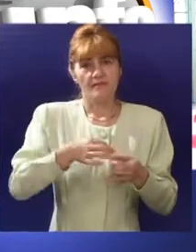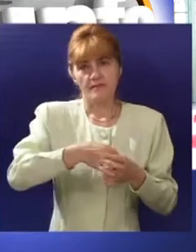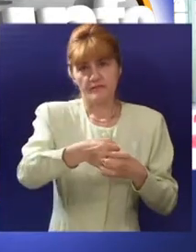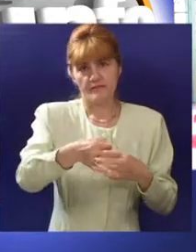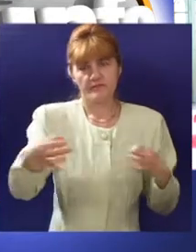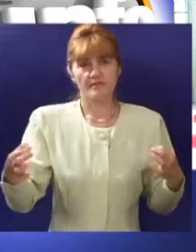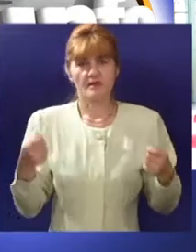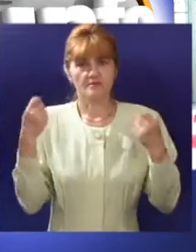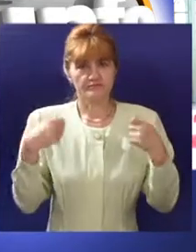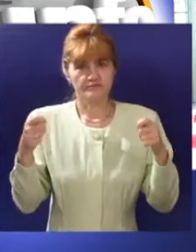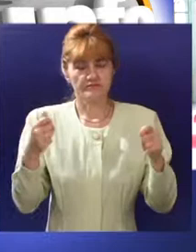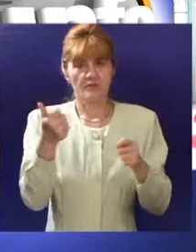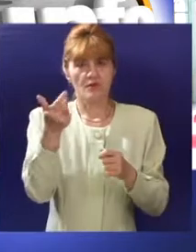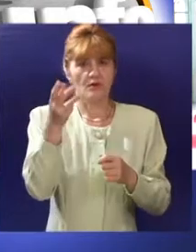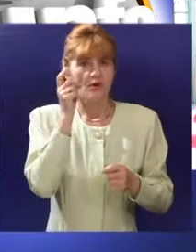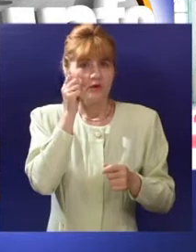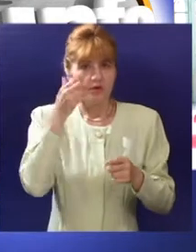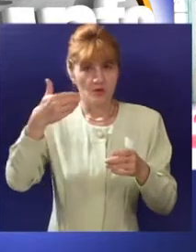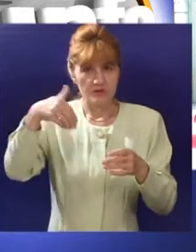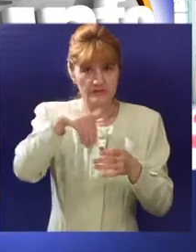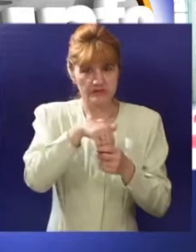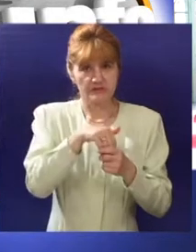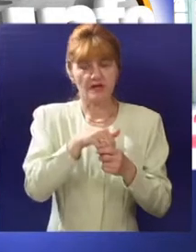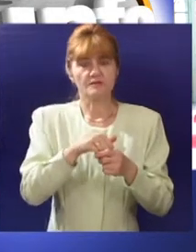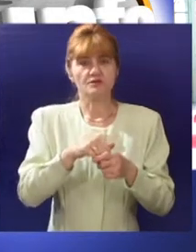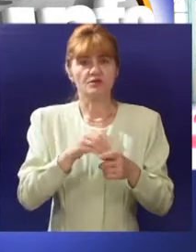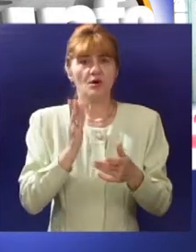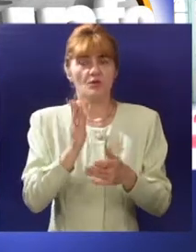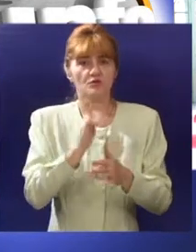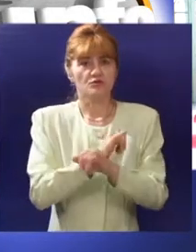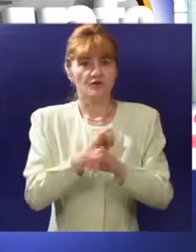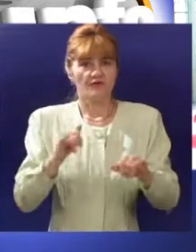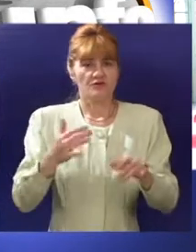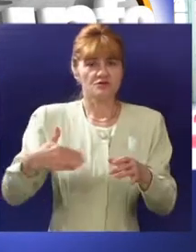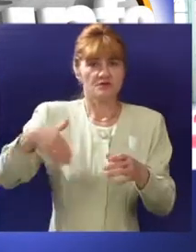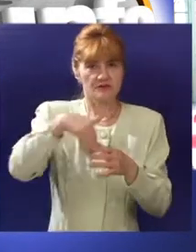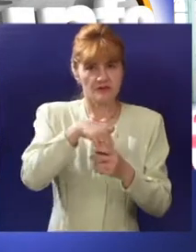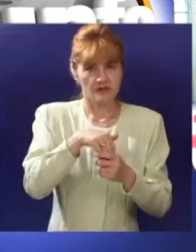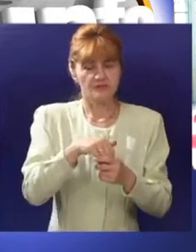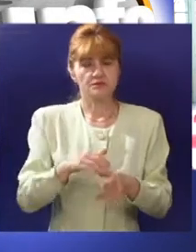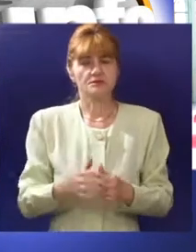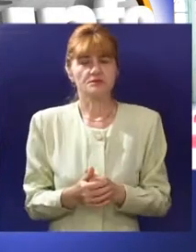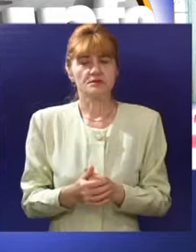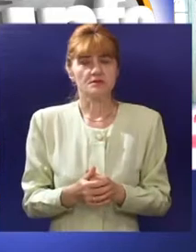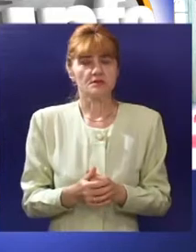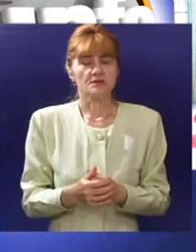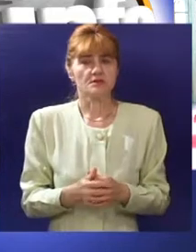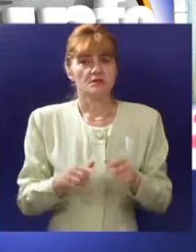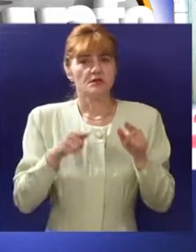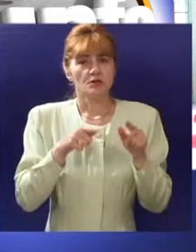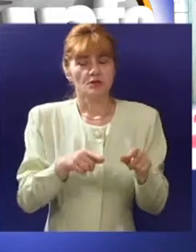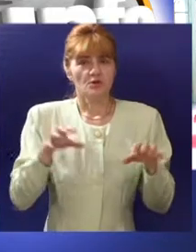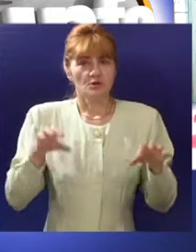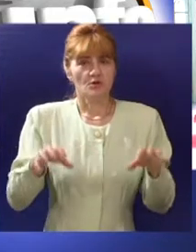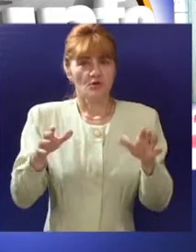kvadrata novih koji će se zgraditi i sa stanovišta broja zaposlenih koji će se zaposliti u tim novo otvorenim pogonima, već pre svega u